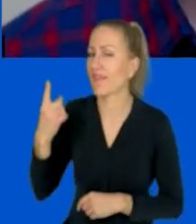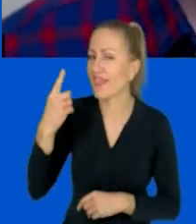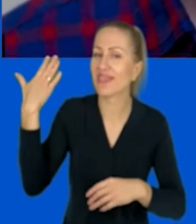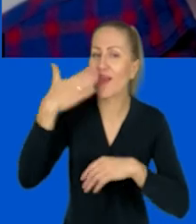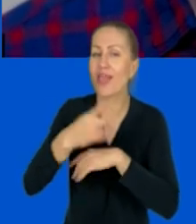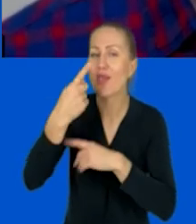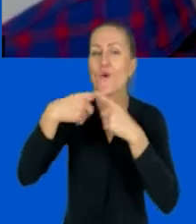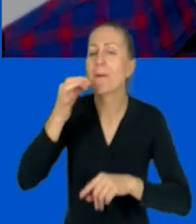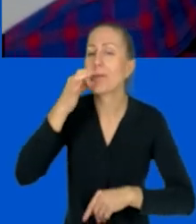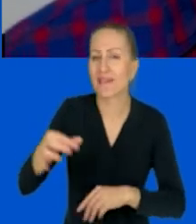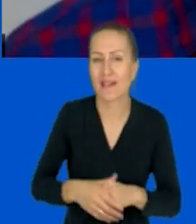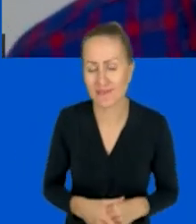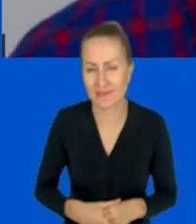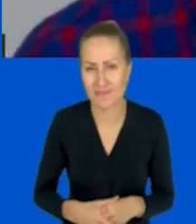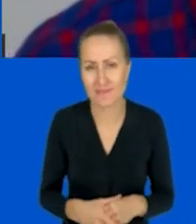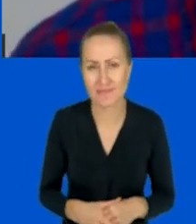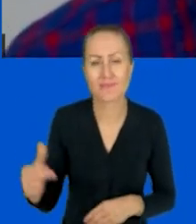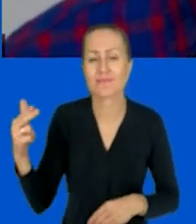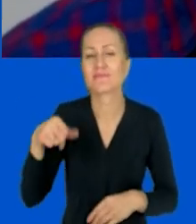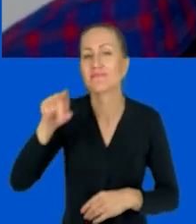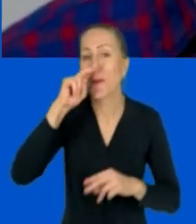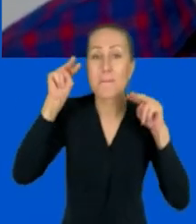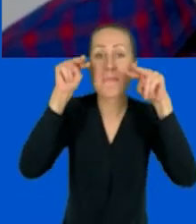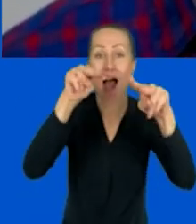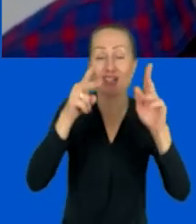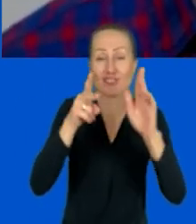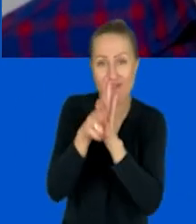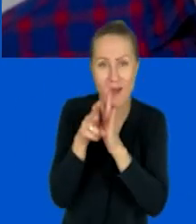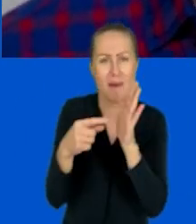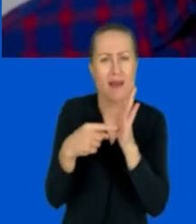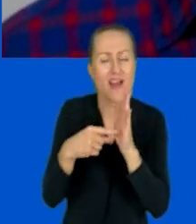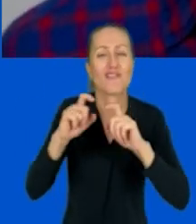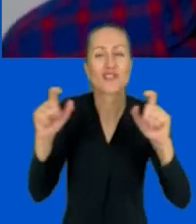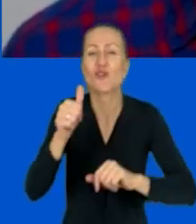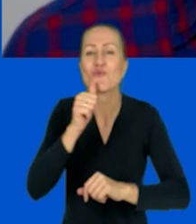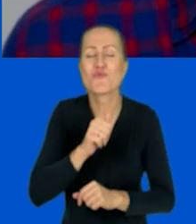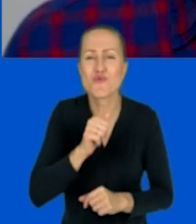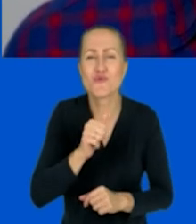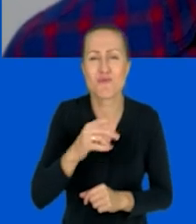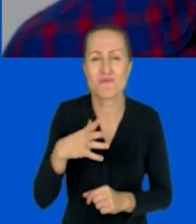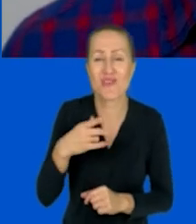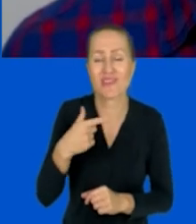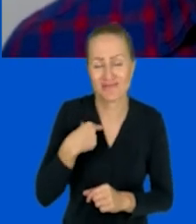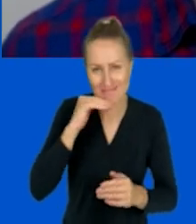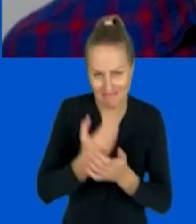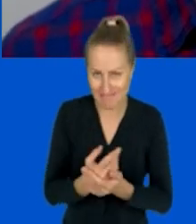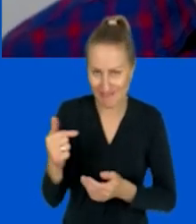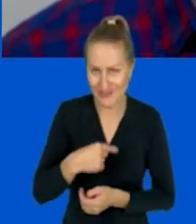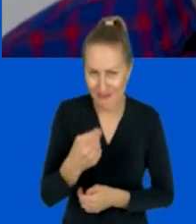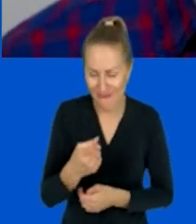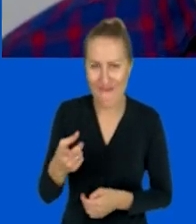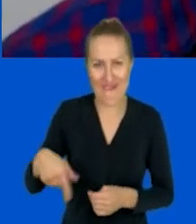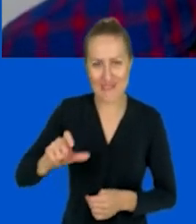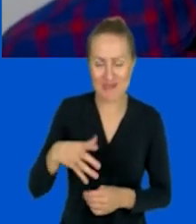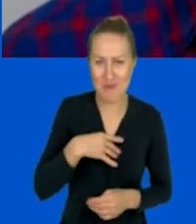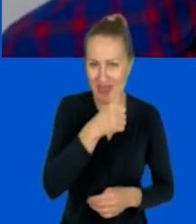krótkie pytanie o patrzenie w kamerę, bo podczas próby to było dla Ciebie, muszę odkryć tutaj trochę w